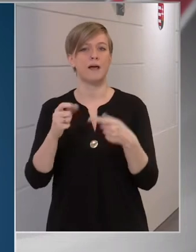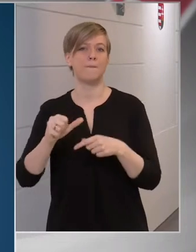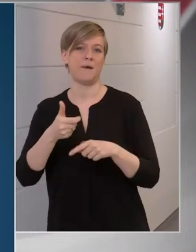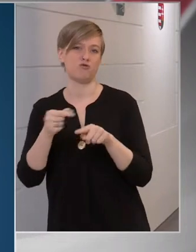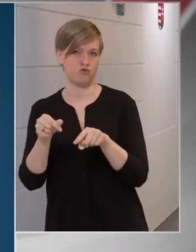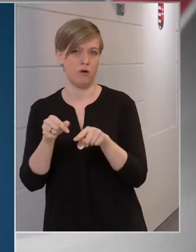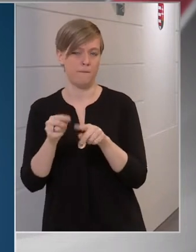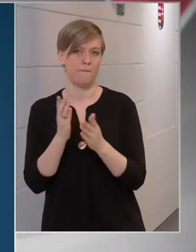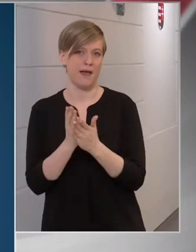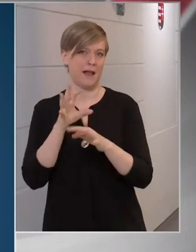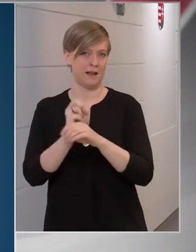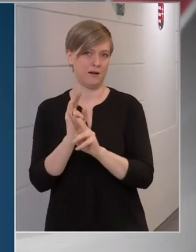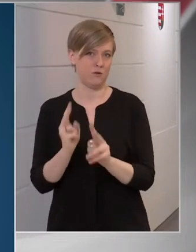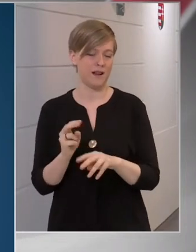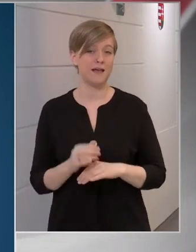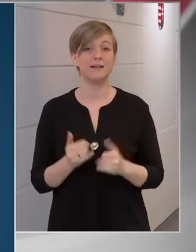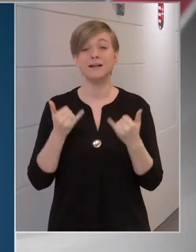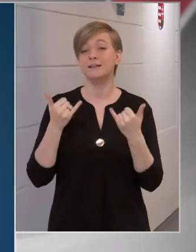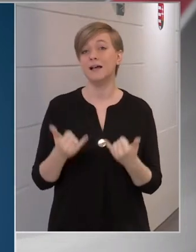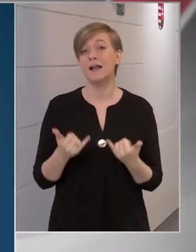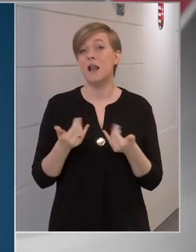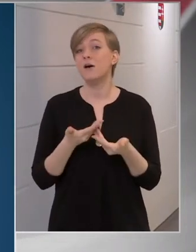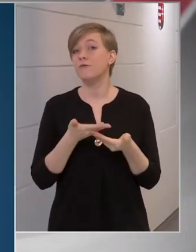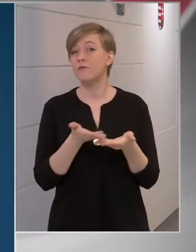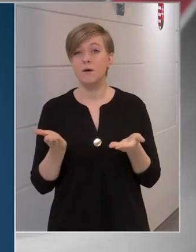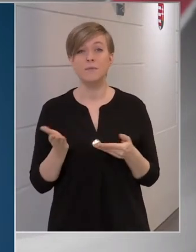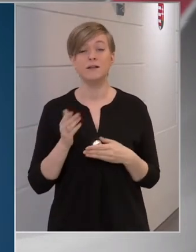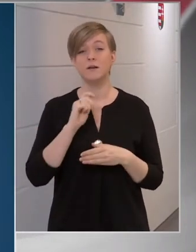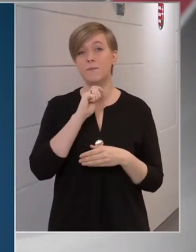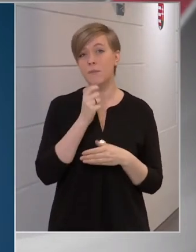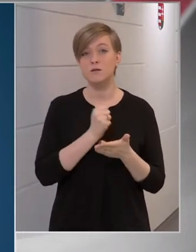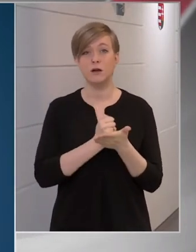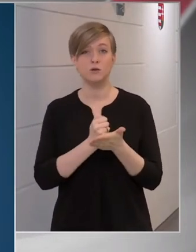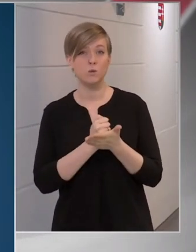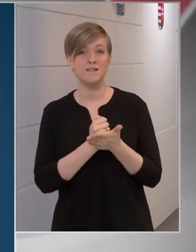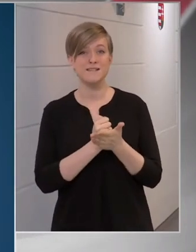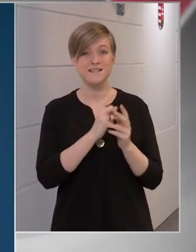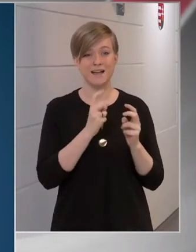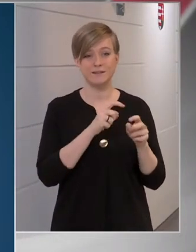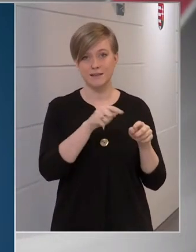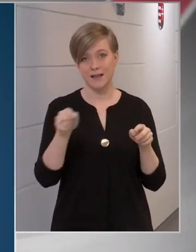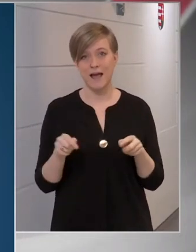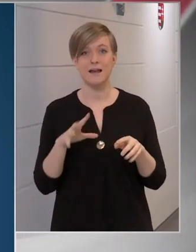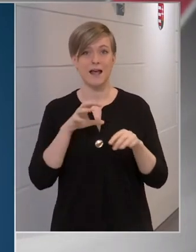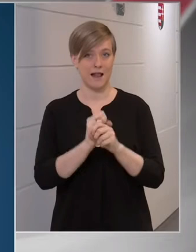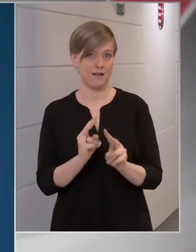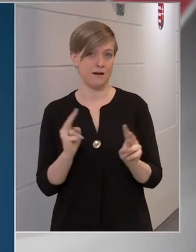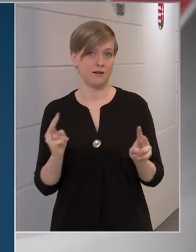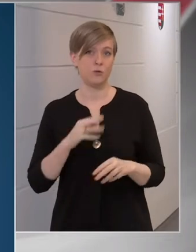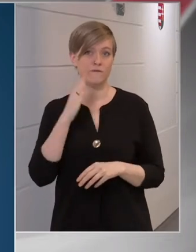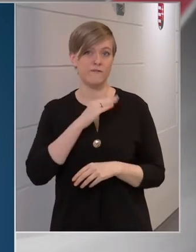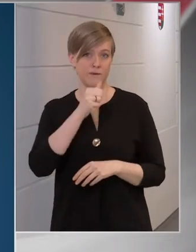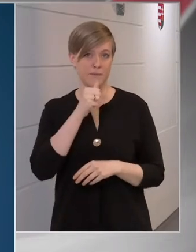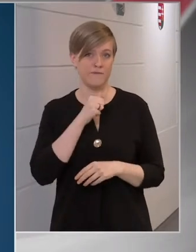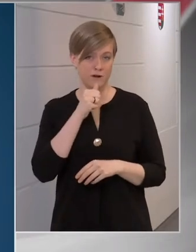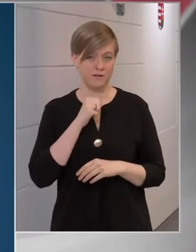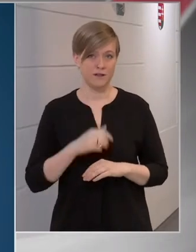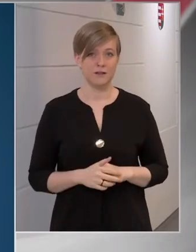és jelenleg valamennyi magyar gyógyszertár számára elérhető a favipiravír.